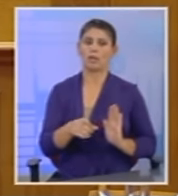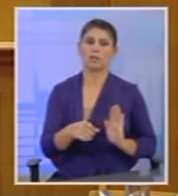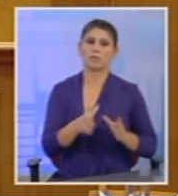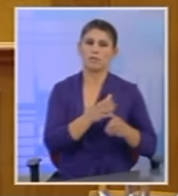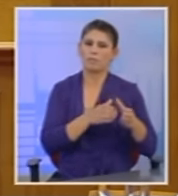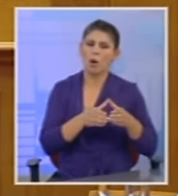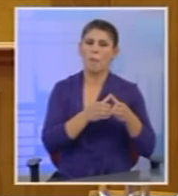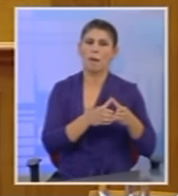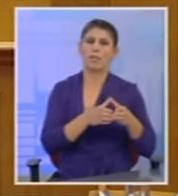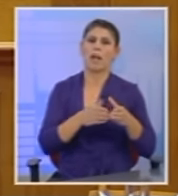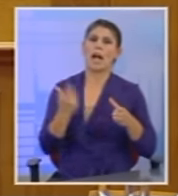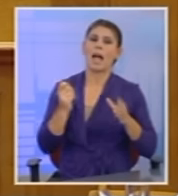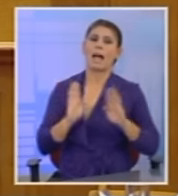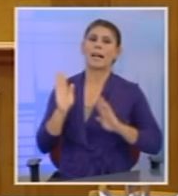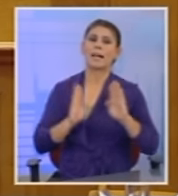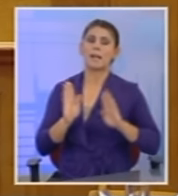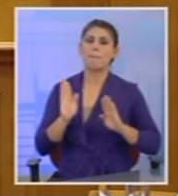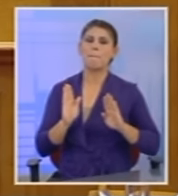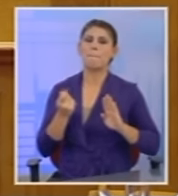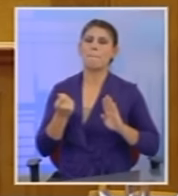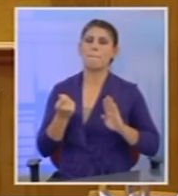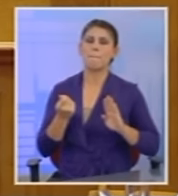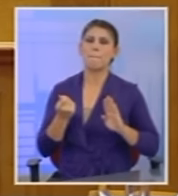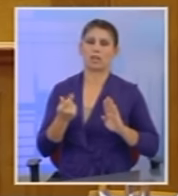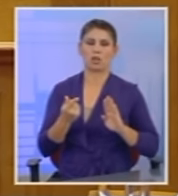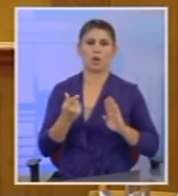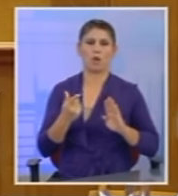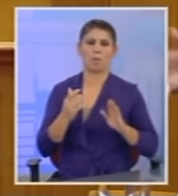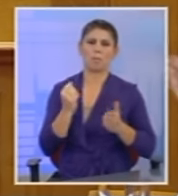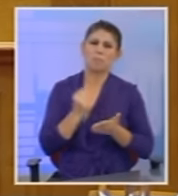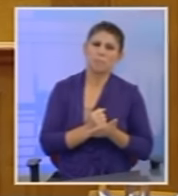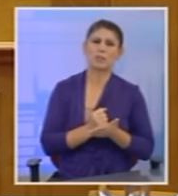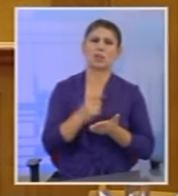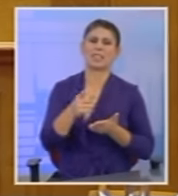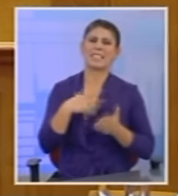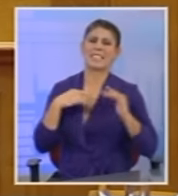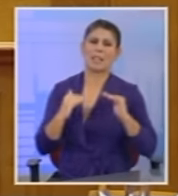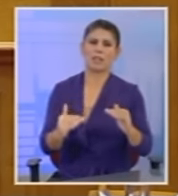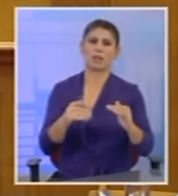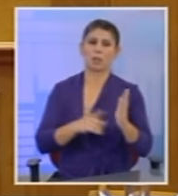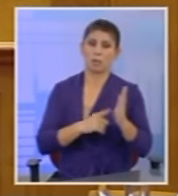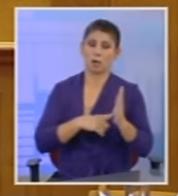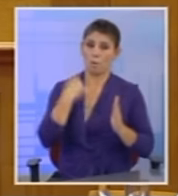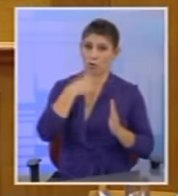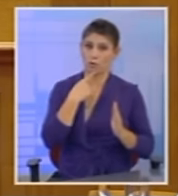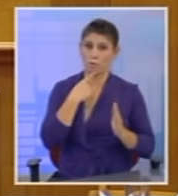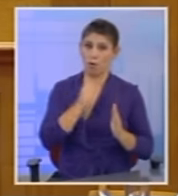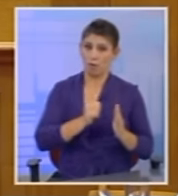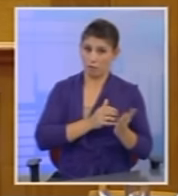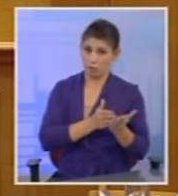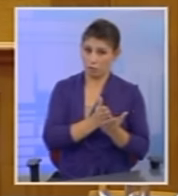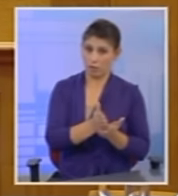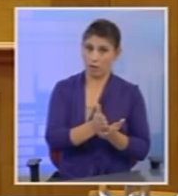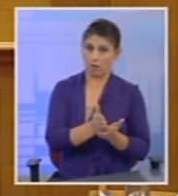Χρηματοπιστωτικής Σταθερότητα σε αυτή τη μεγαλύτερη εγκληματική οργάνωση που έχει υπάρξει ένα νομικό πρόσωπο ιδιωτικού δικαίου που όμως έχει